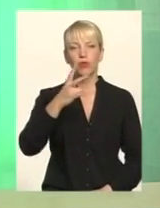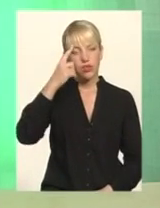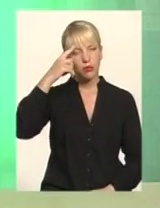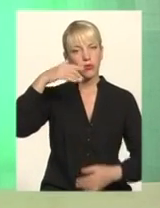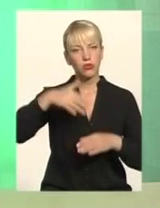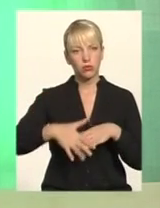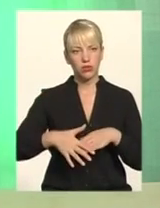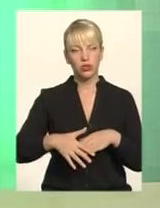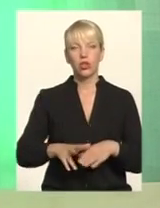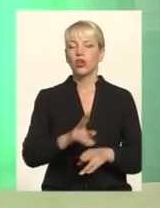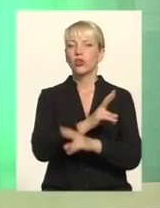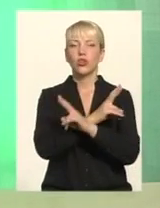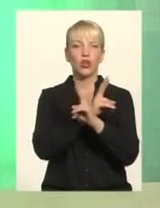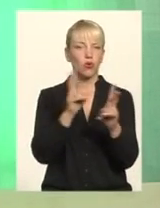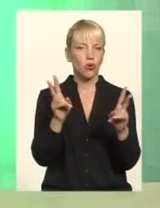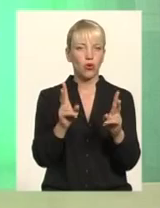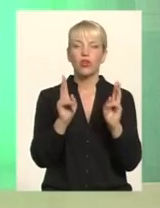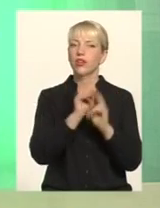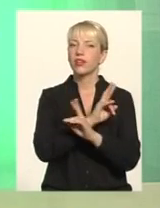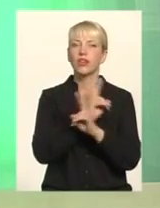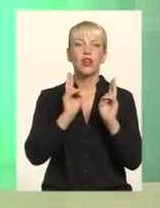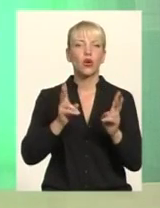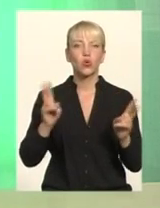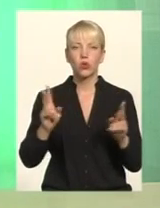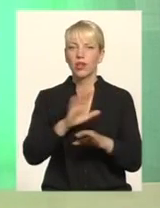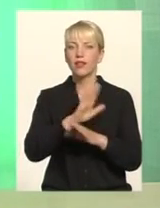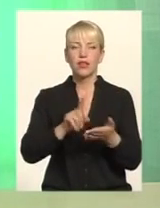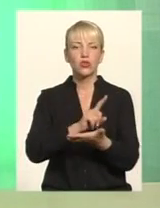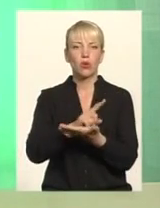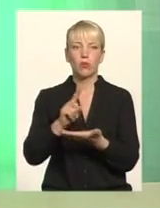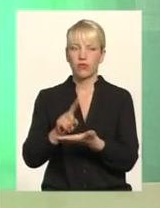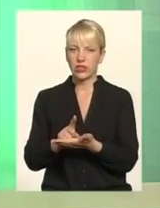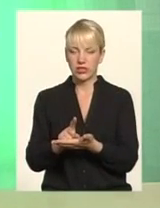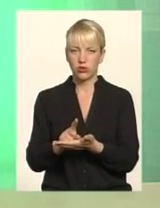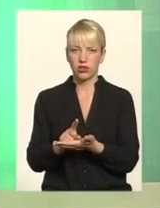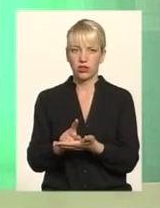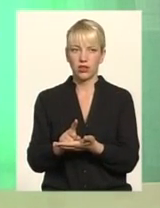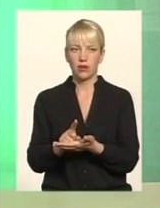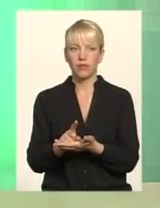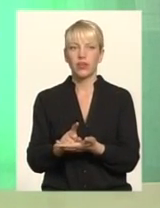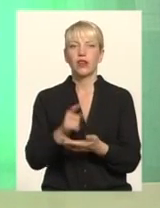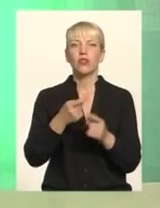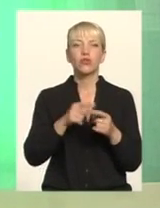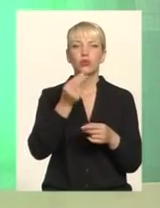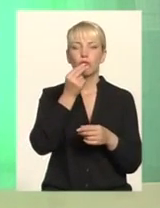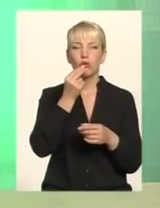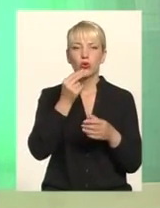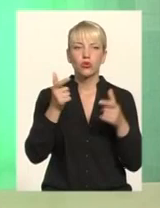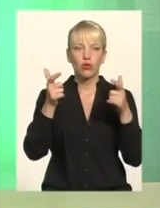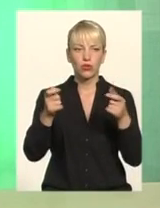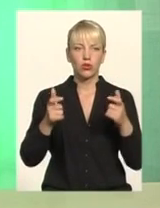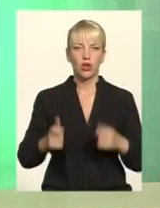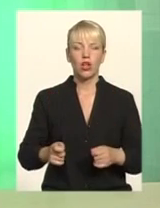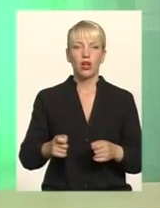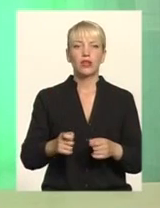нікого, ніхто не зобов'язує жодним чином, беручи цю продуктову турбинку Людина має голосувати